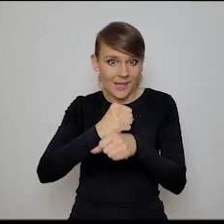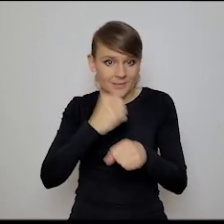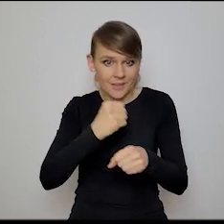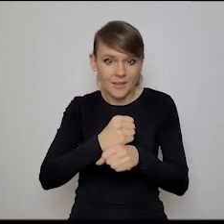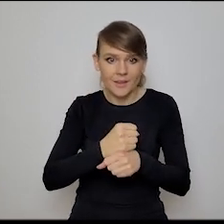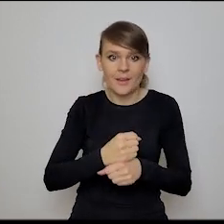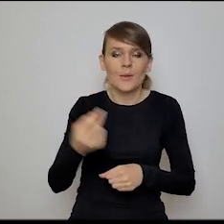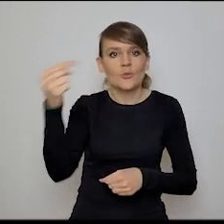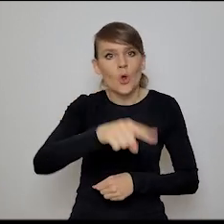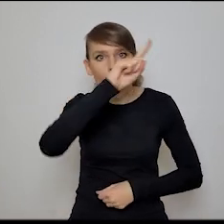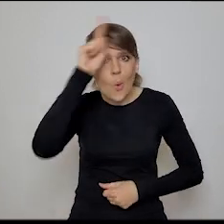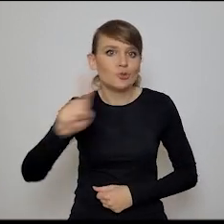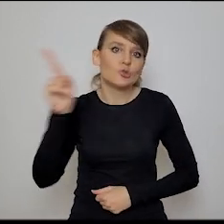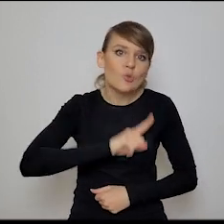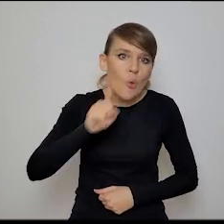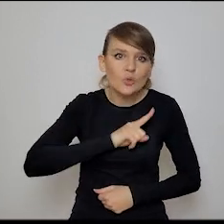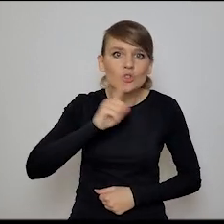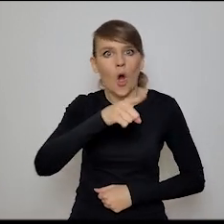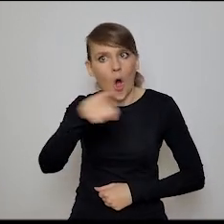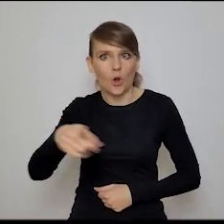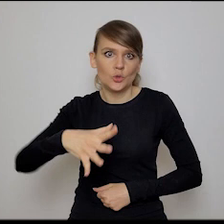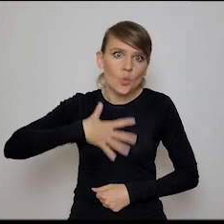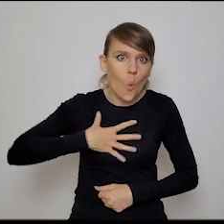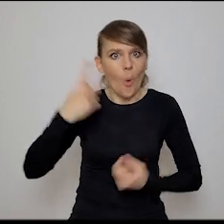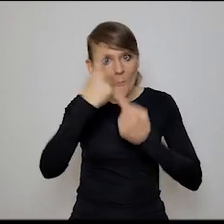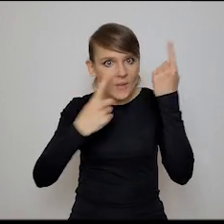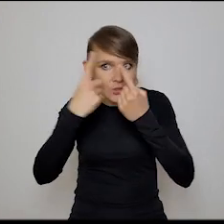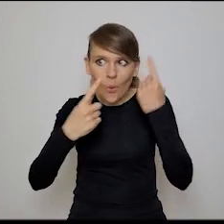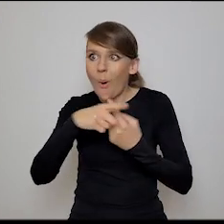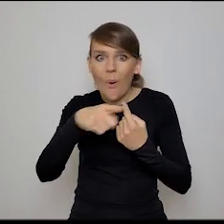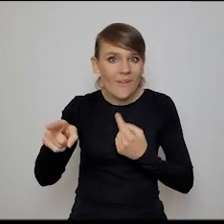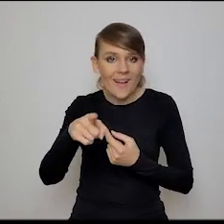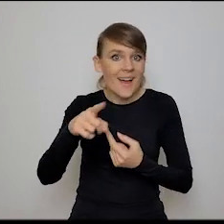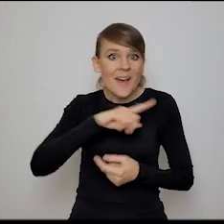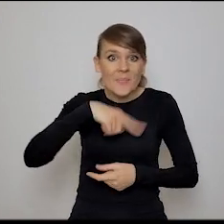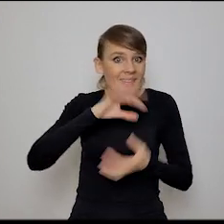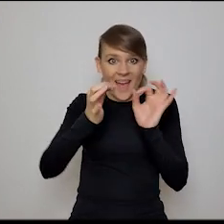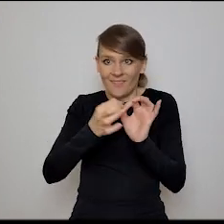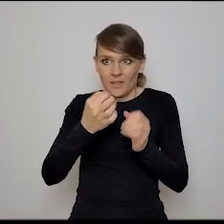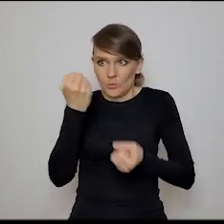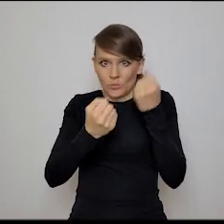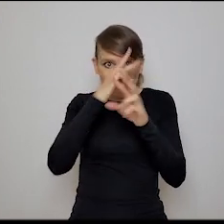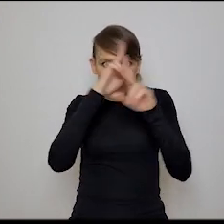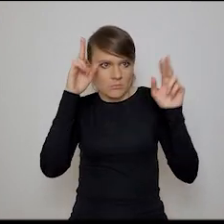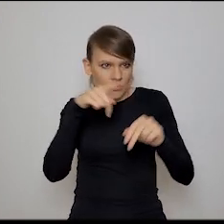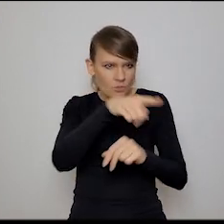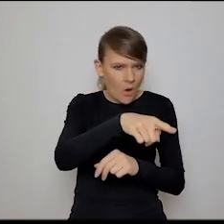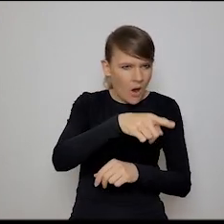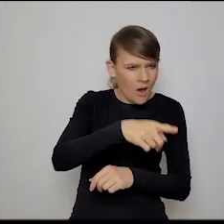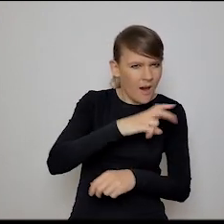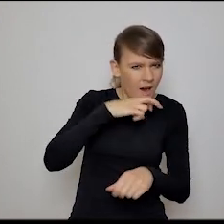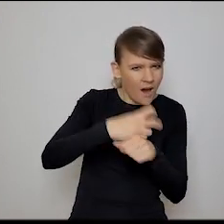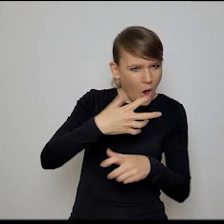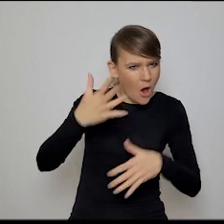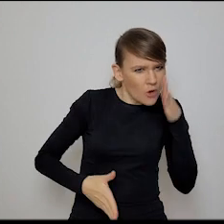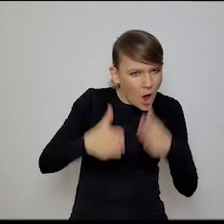że przychodzą sztuczni ludzie, którzy czują, myślą, którzy nawet, my nie wiemy, kto jest maszyną, tak, albo czy ja rozmawiam